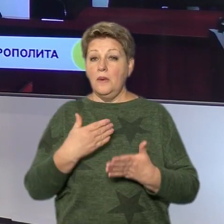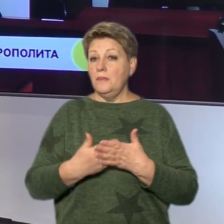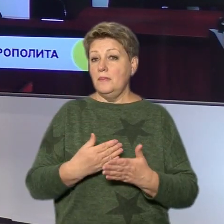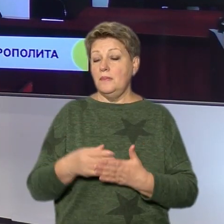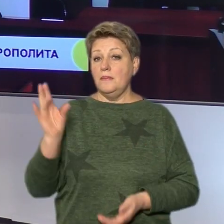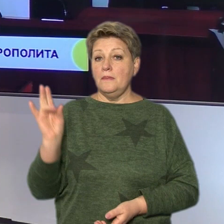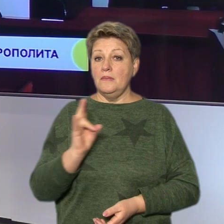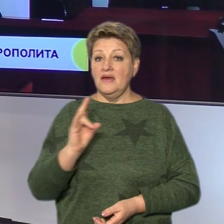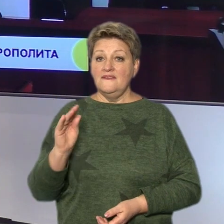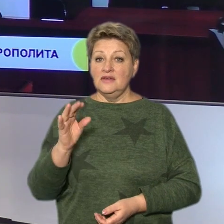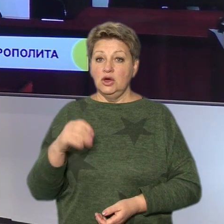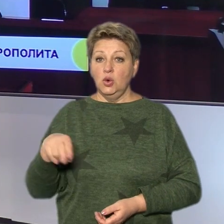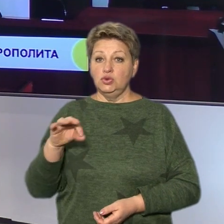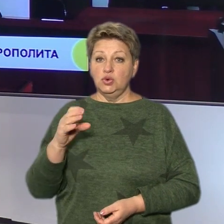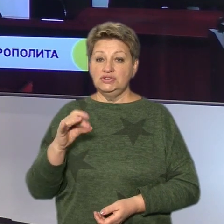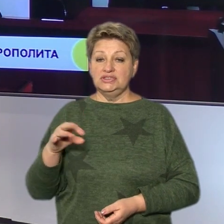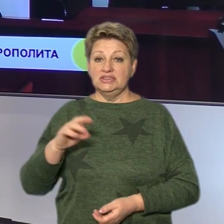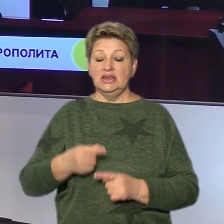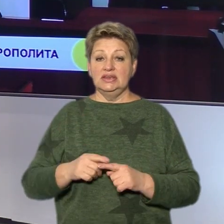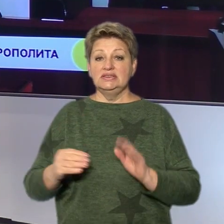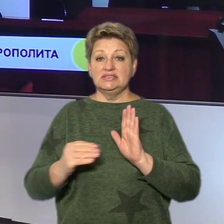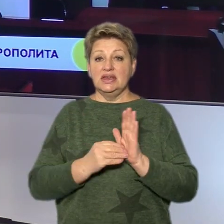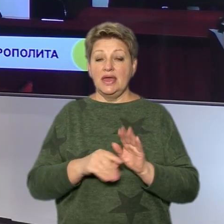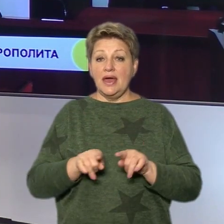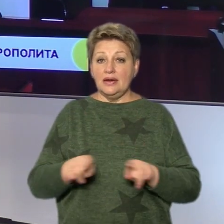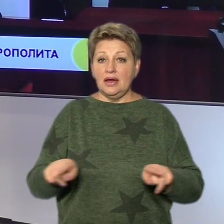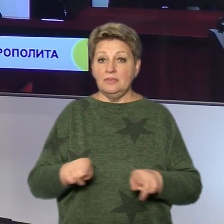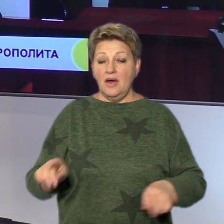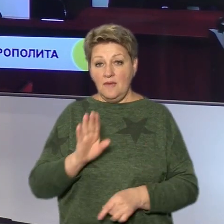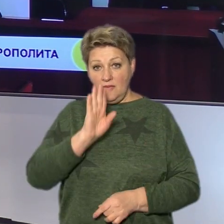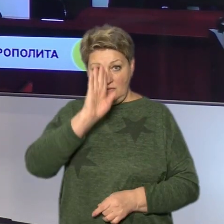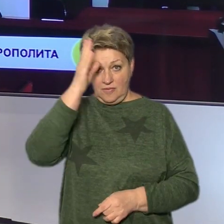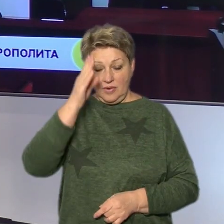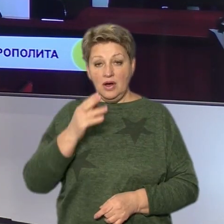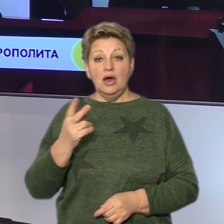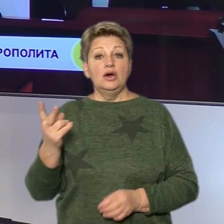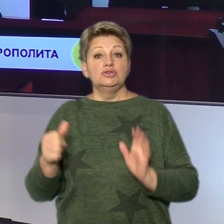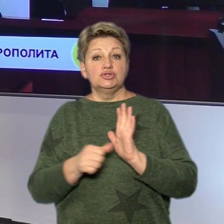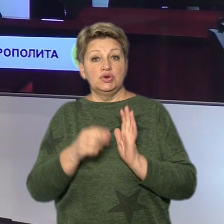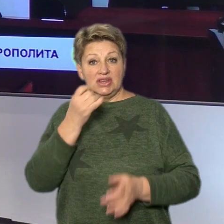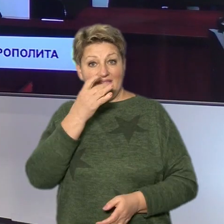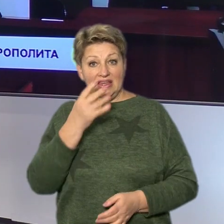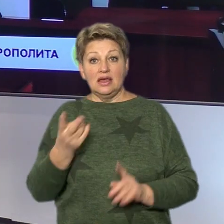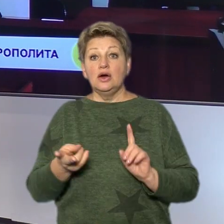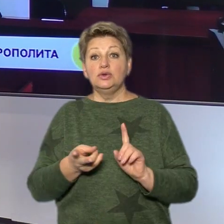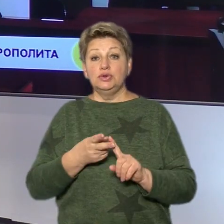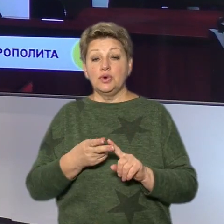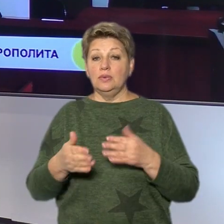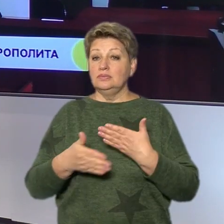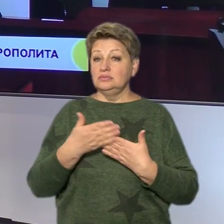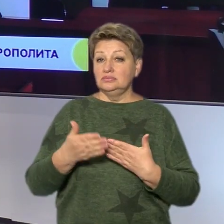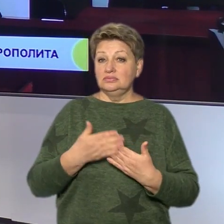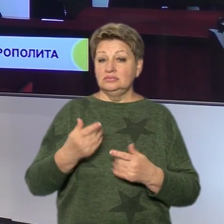митрополиту Феодосію за статтею розпалювання релігійної ворожнечі. 6 квітня йому вручили другу підозру за статтею виправдовування та